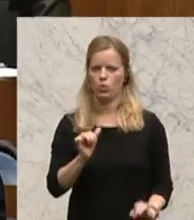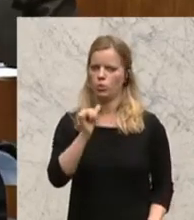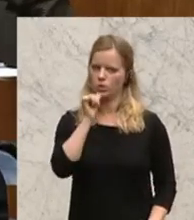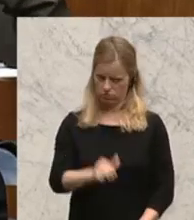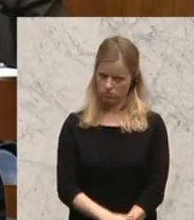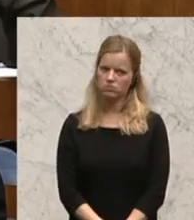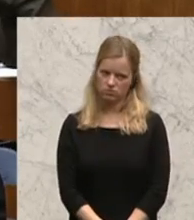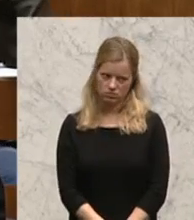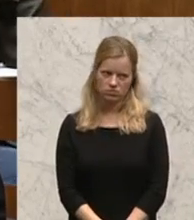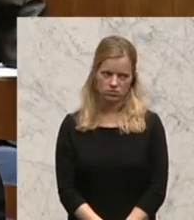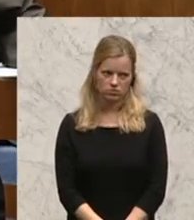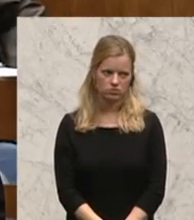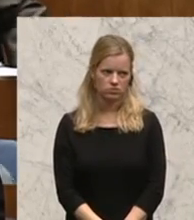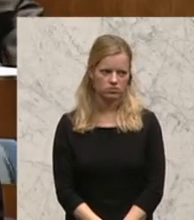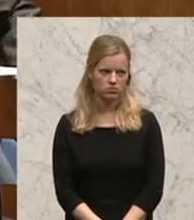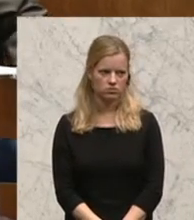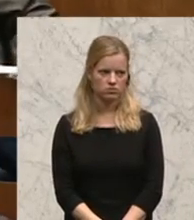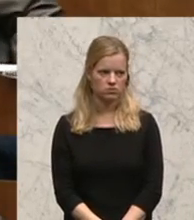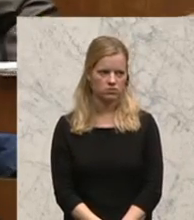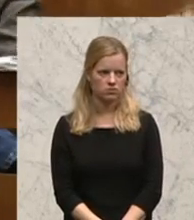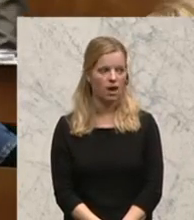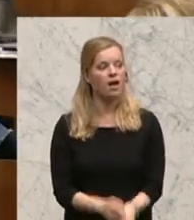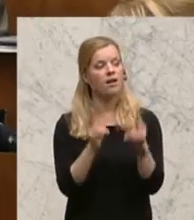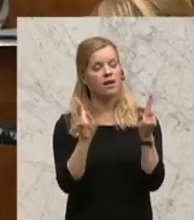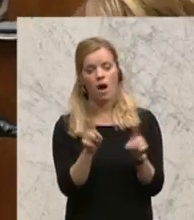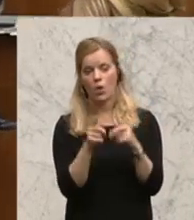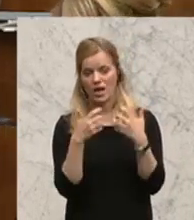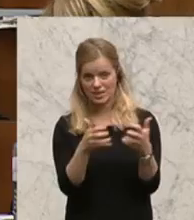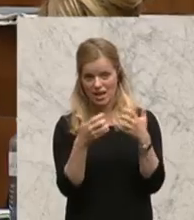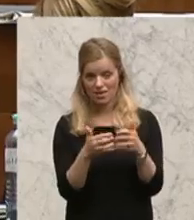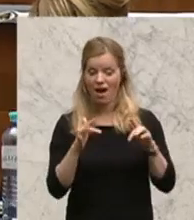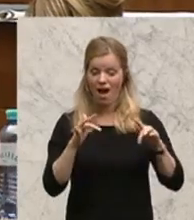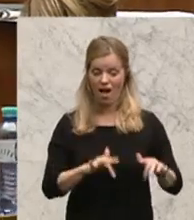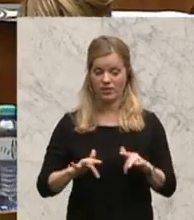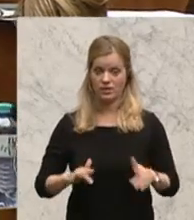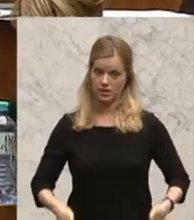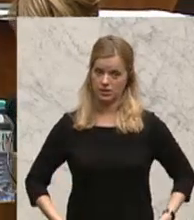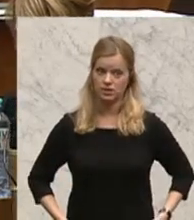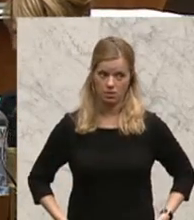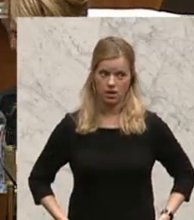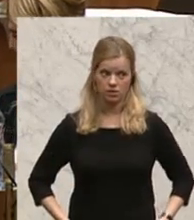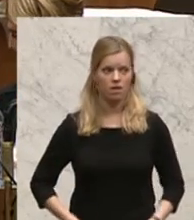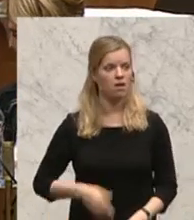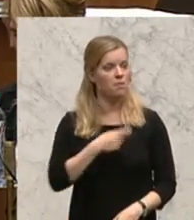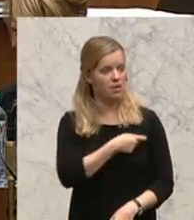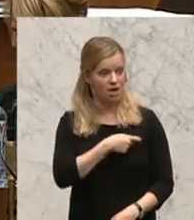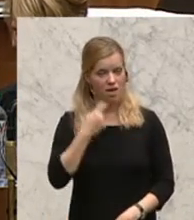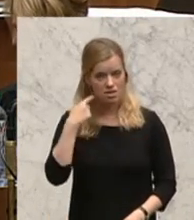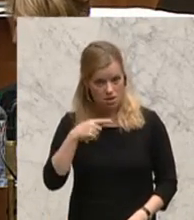Verhaltensnote sehr gut. Ich kann Ihnen auch berichten, dass die Anwesenheitsdisziplin der Neos-Fraktion sowie des Neos